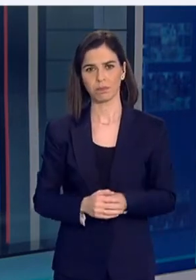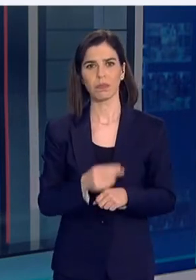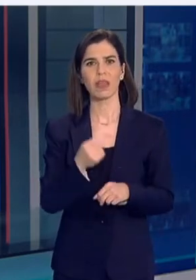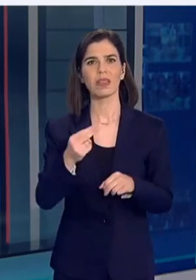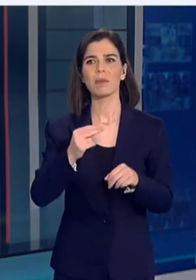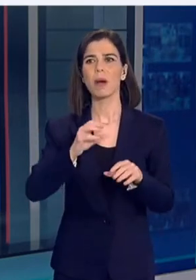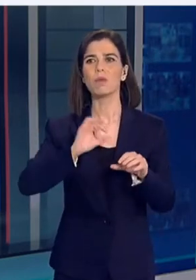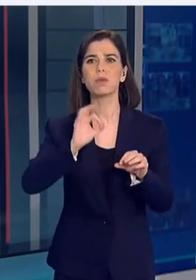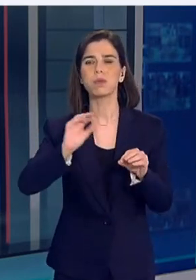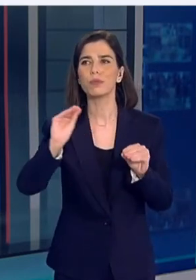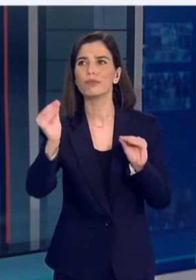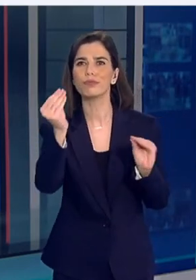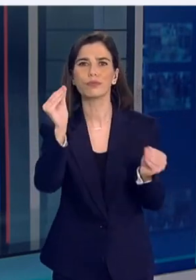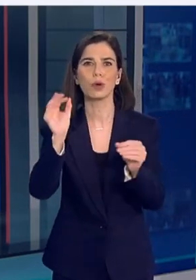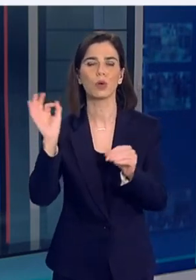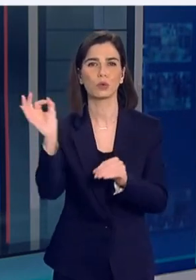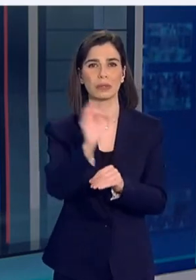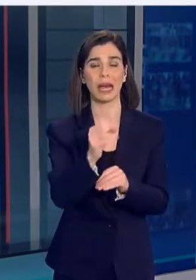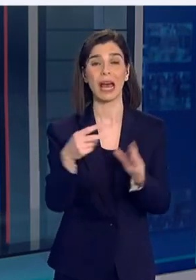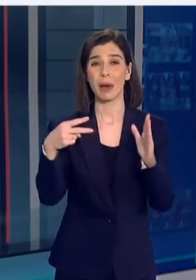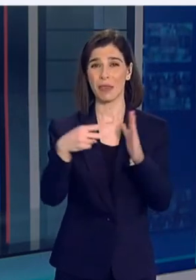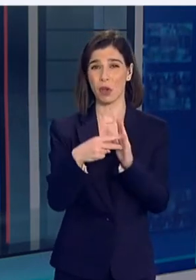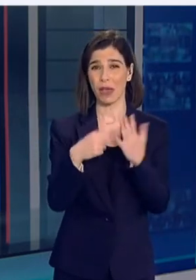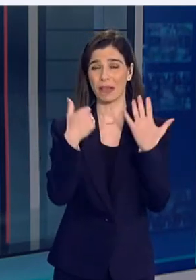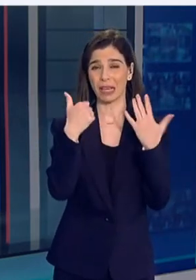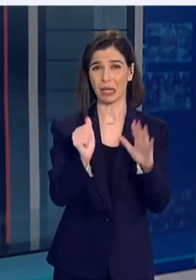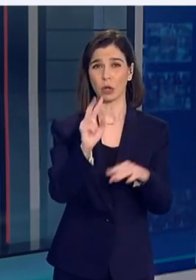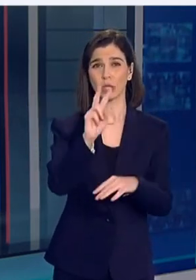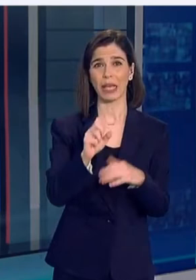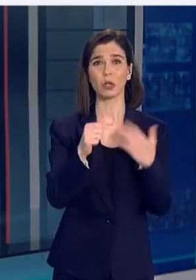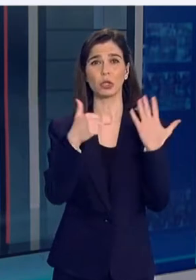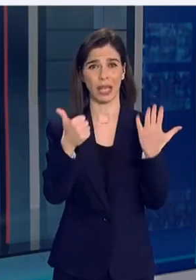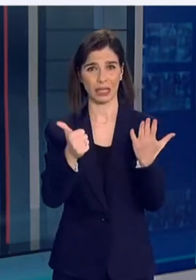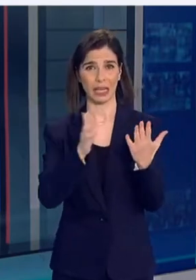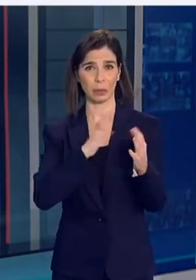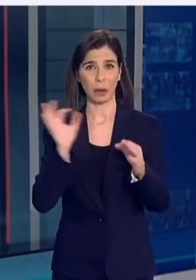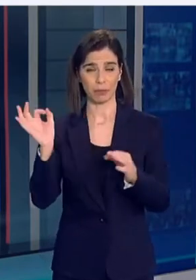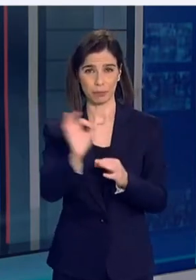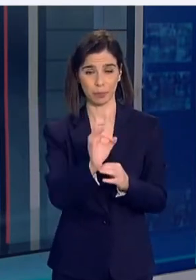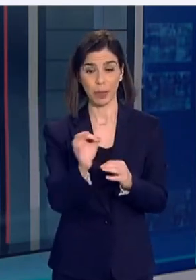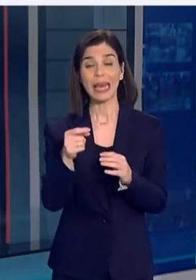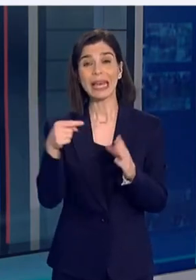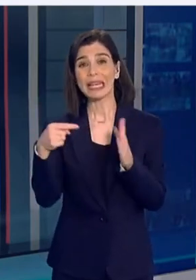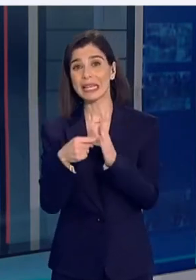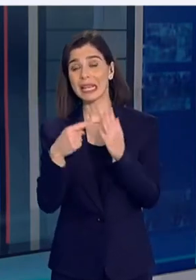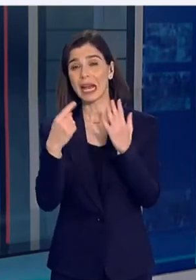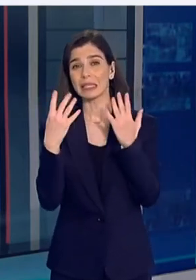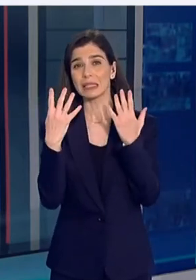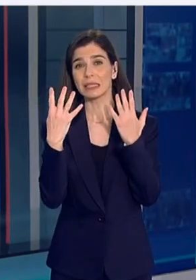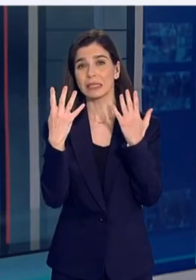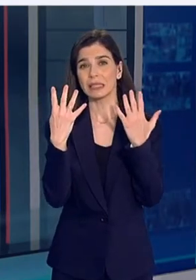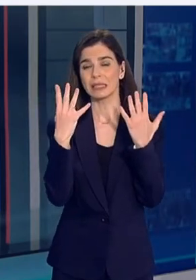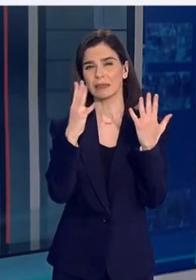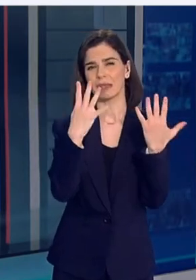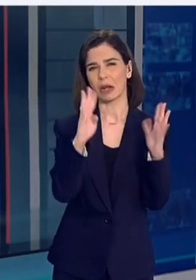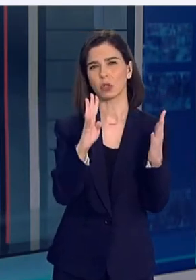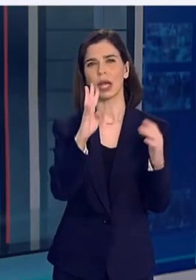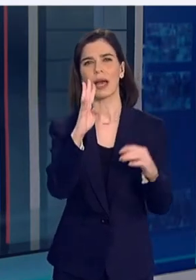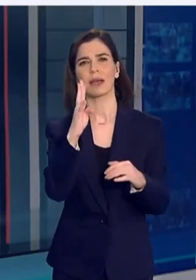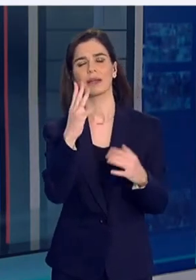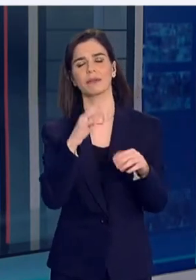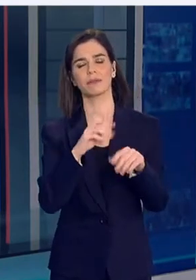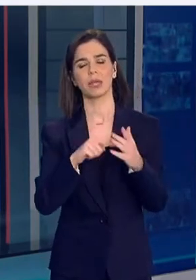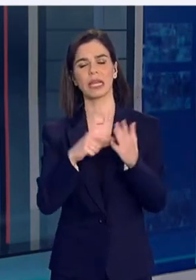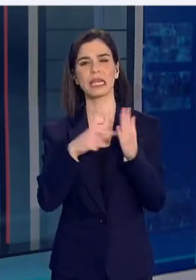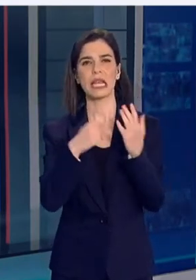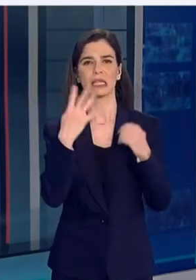γεωγραφία των κρούσματων, από τα 2.626 κρούσματα, 1496, δηλαδή ποσοστό